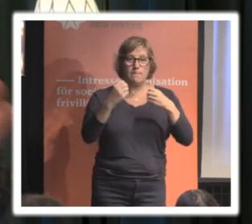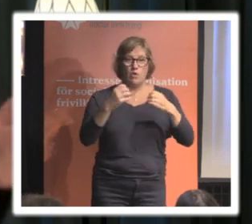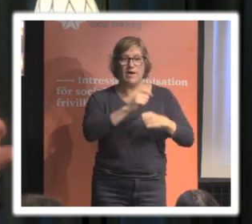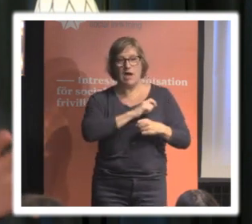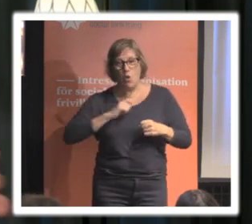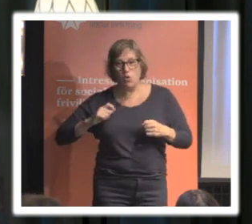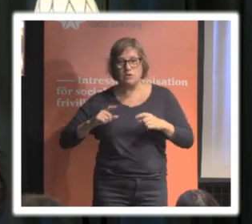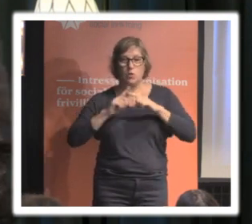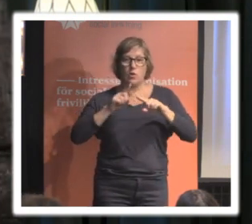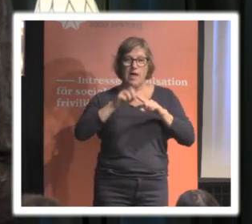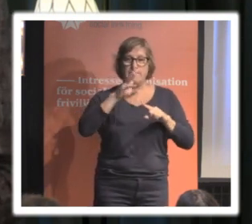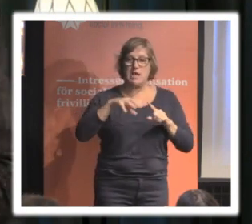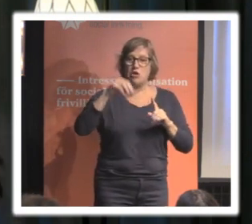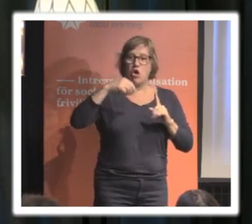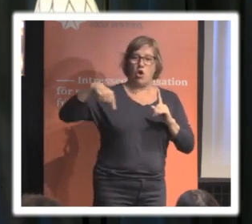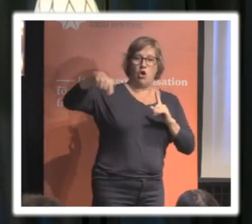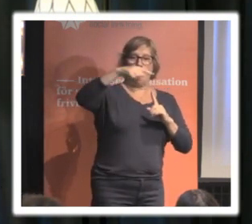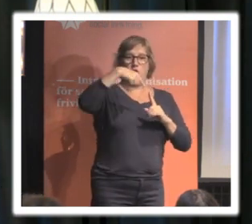runt där vi rör oss.